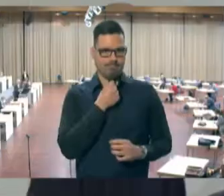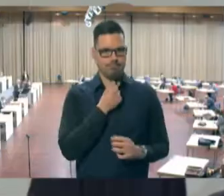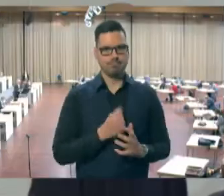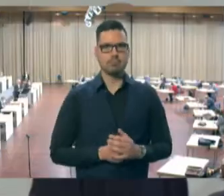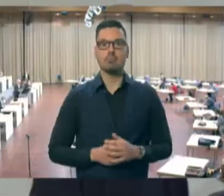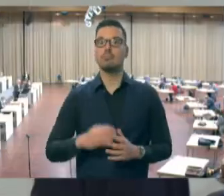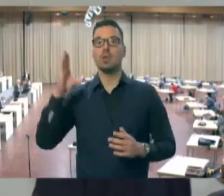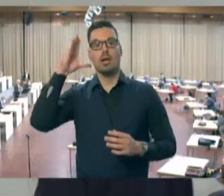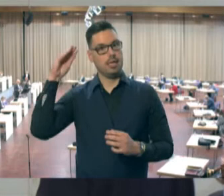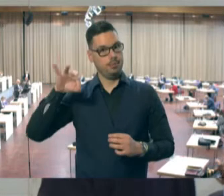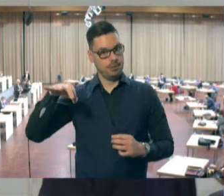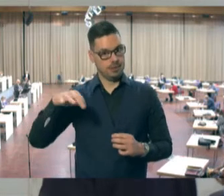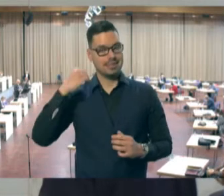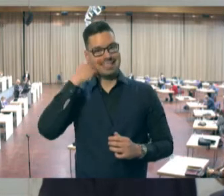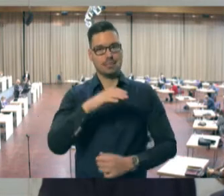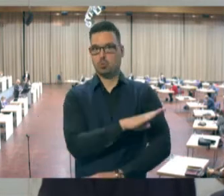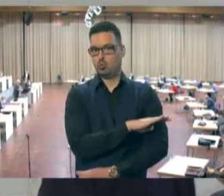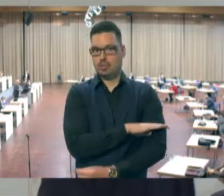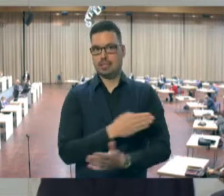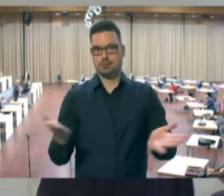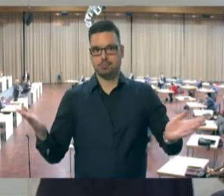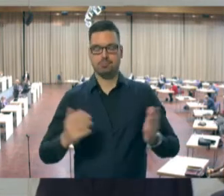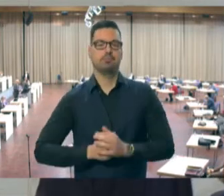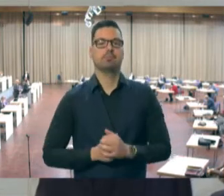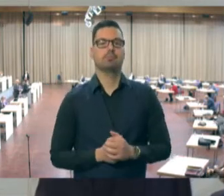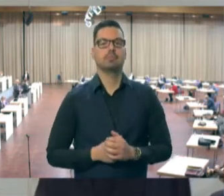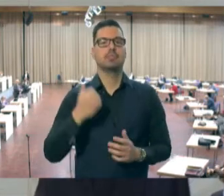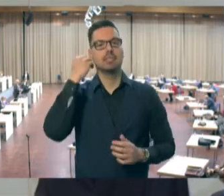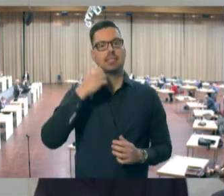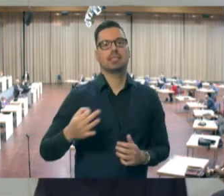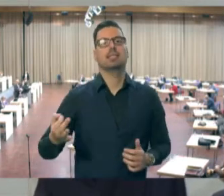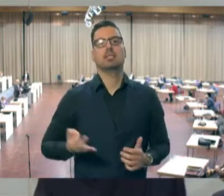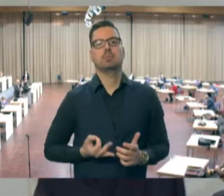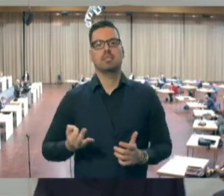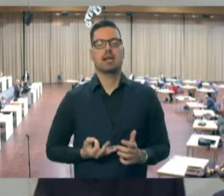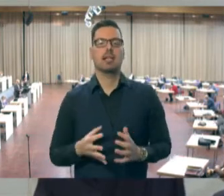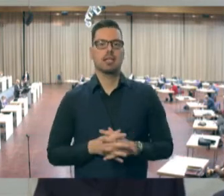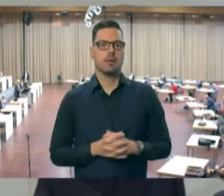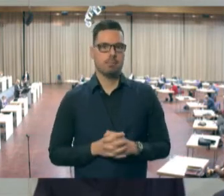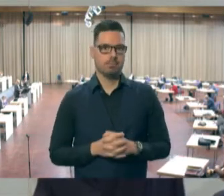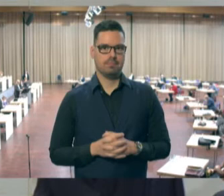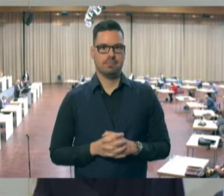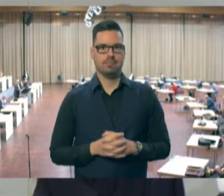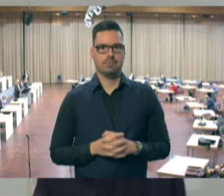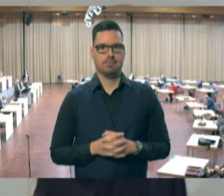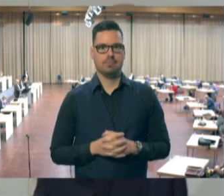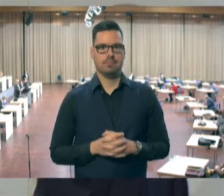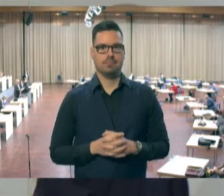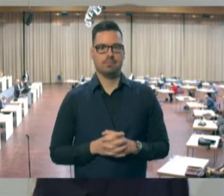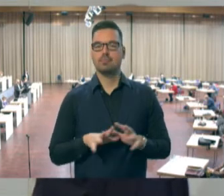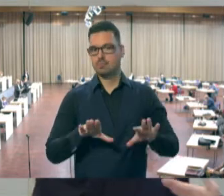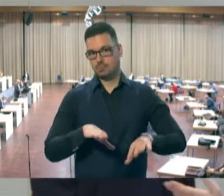Herr Präsident, liebe Kolleginnen und Kollegen, liebe Saarländerinnen und Saarländer, ich fange